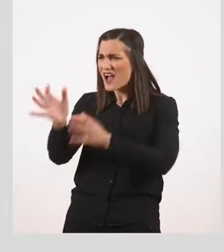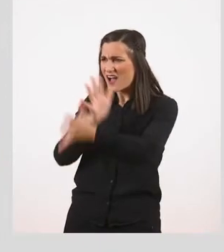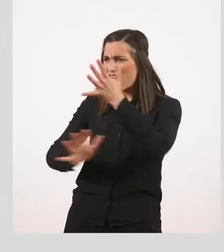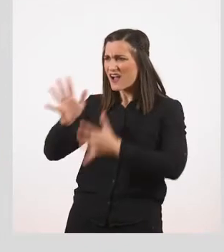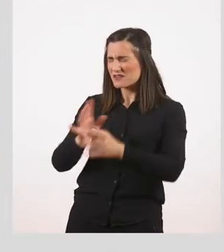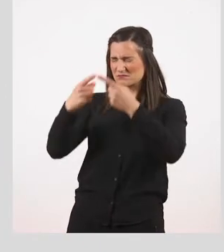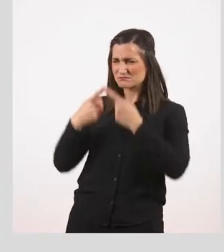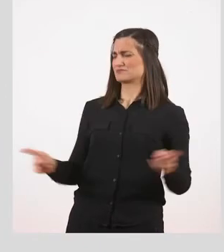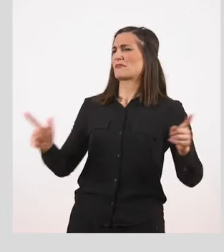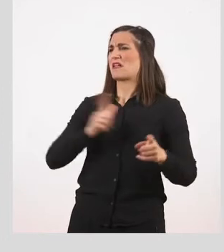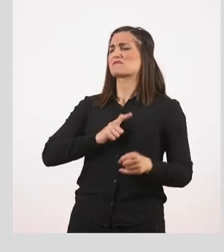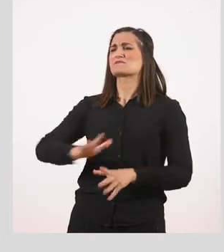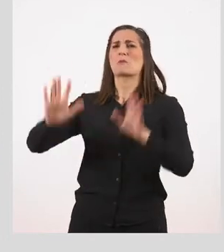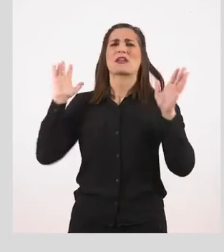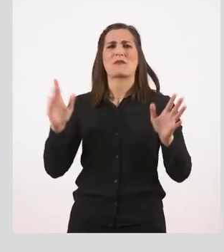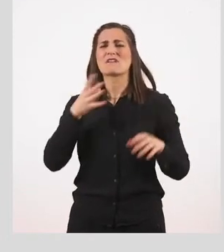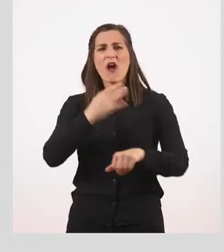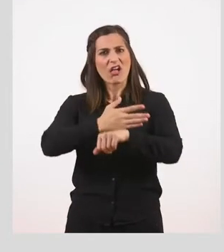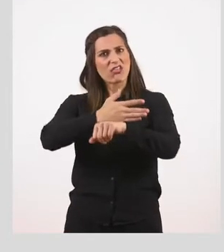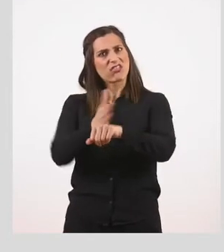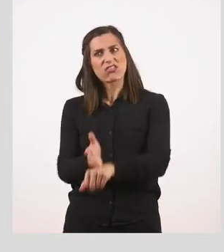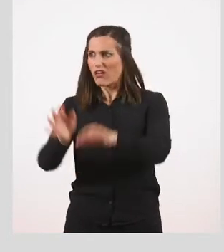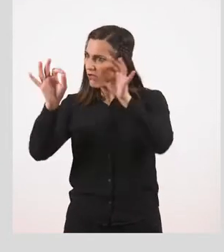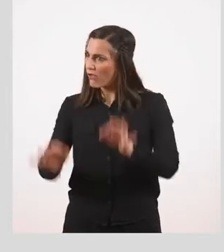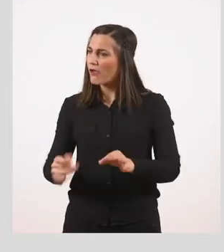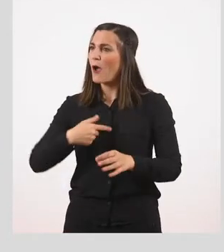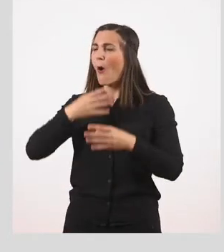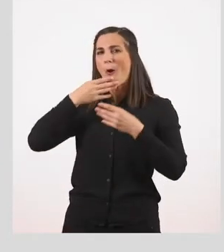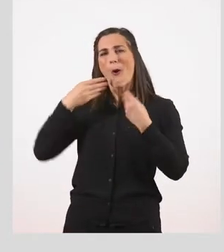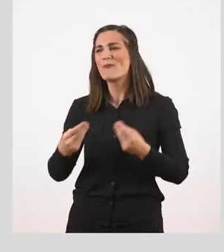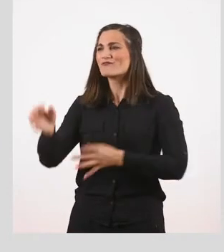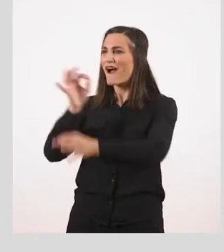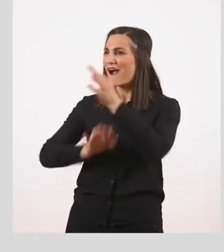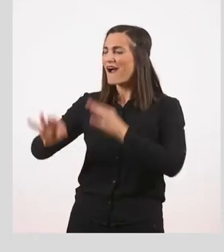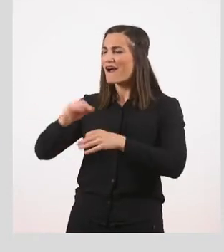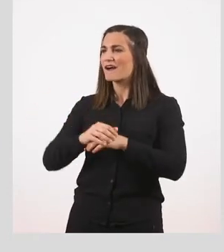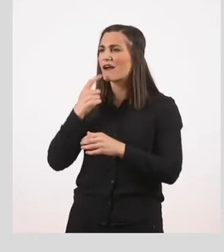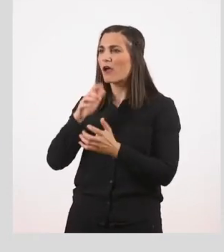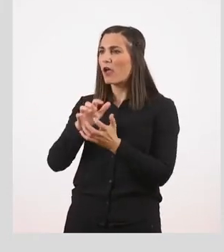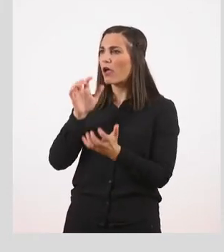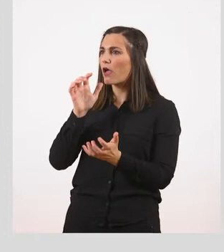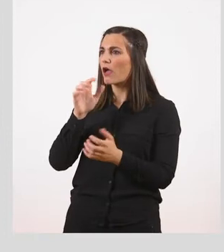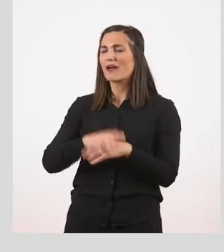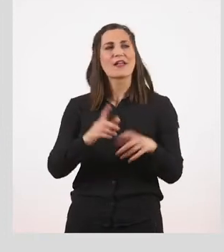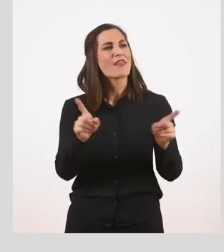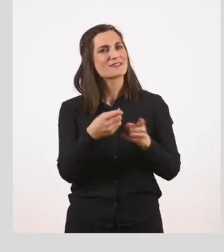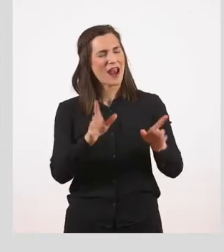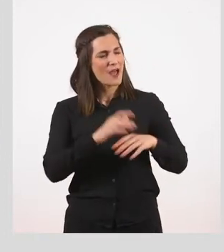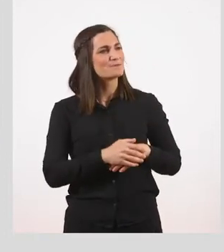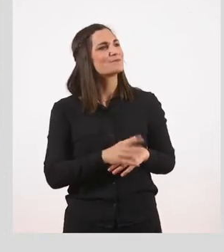Και μάλιστα όταν έφτανε στο σχολείο καθυστερημένος. Ο Κλωτέρ έμεινε με ανοιχτό το στόμα και η δασκάλα του είπε.